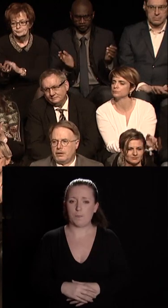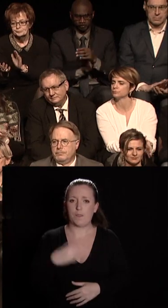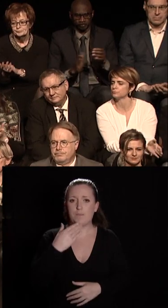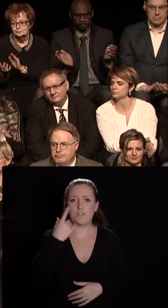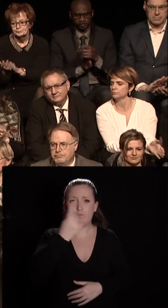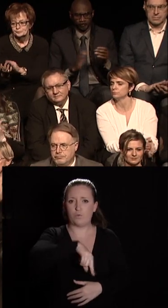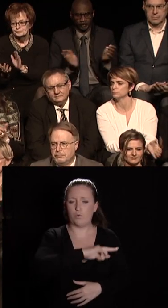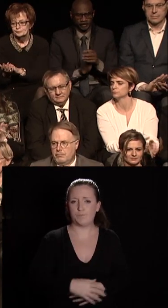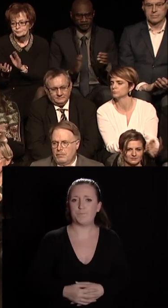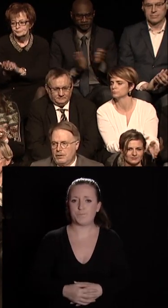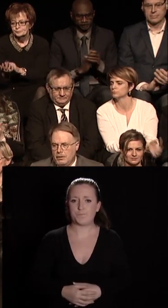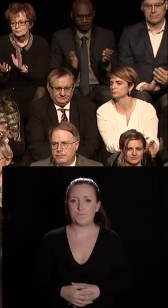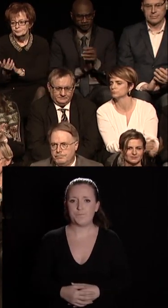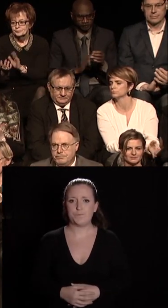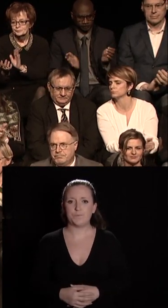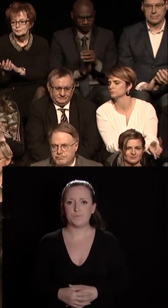ils le méritent